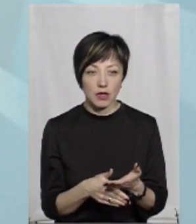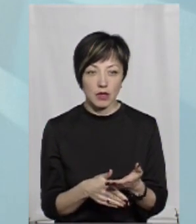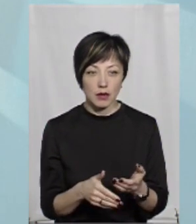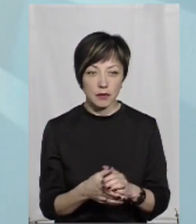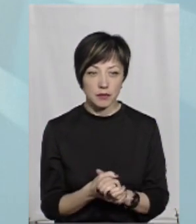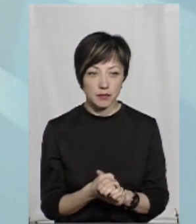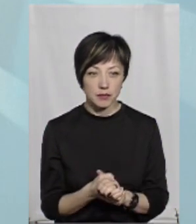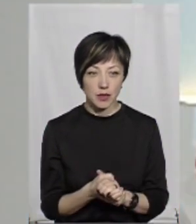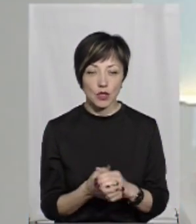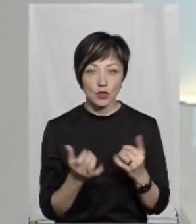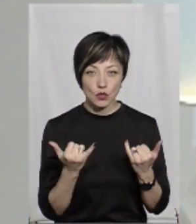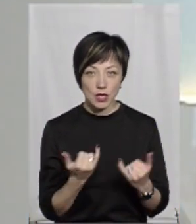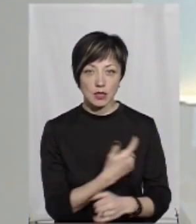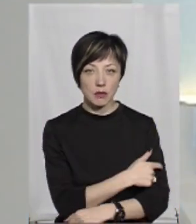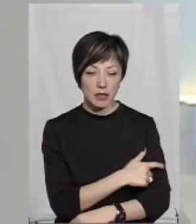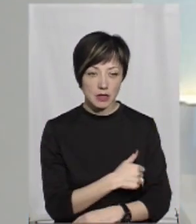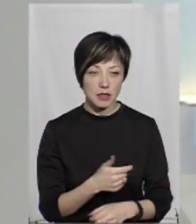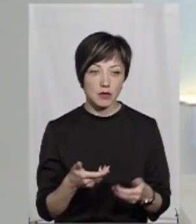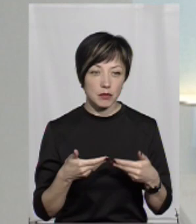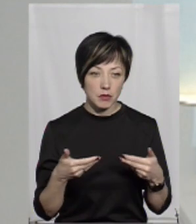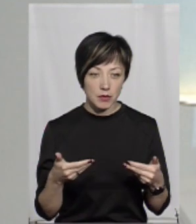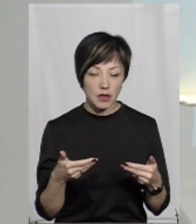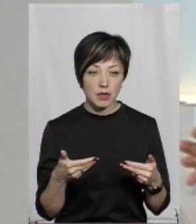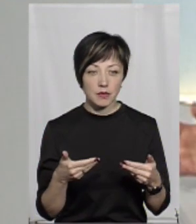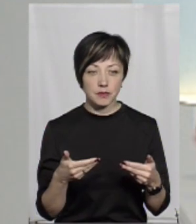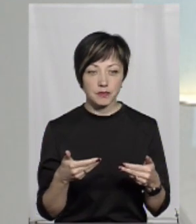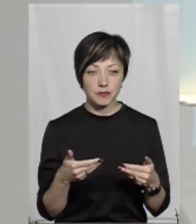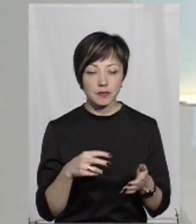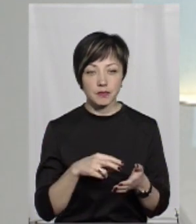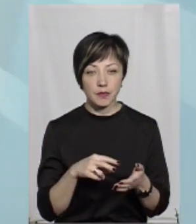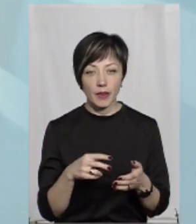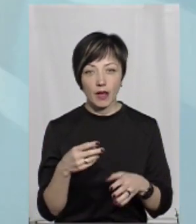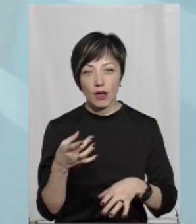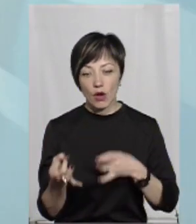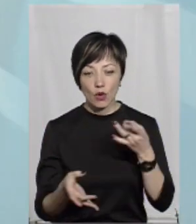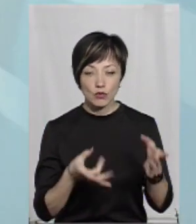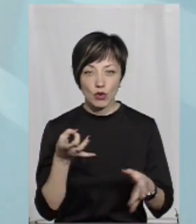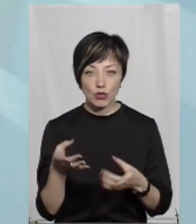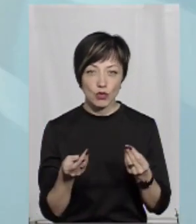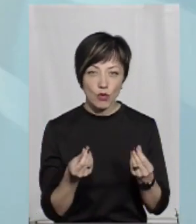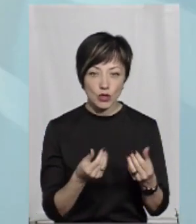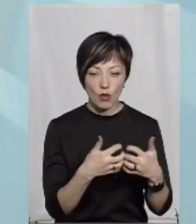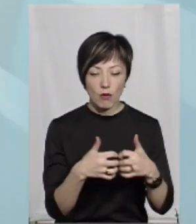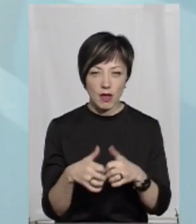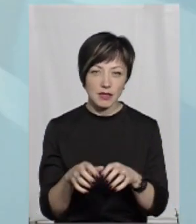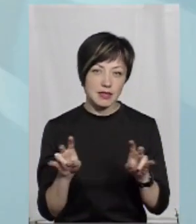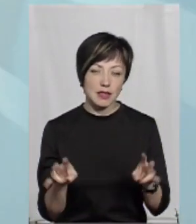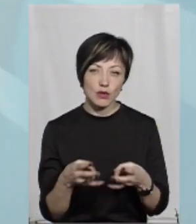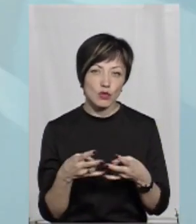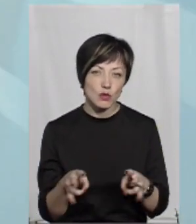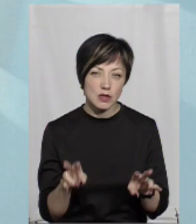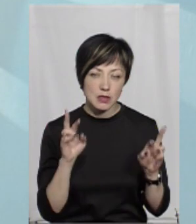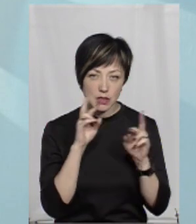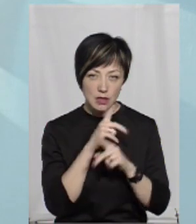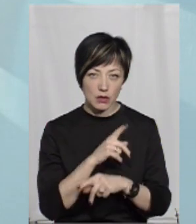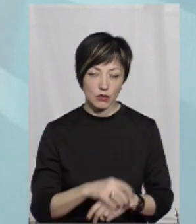вже не буде. Так, ми розпорушувати кошти, обладнання, це недоцільно